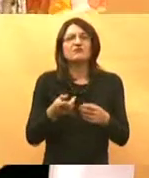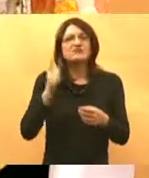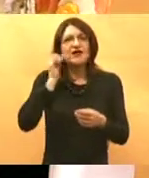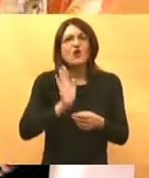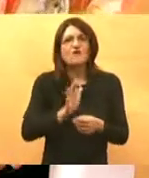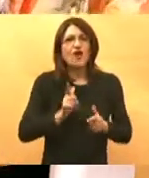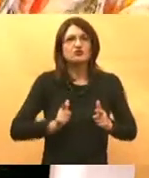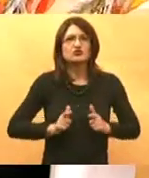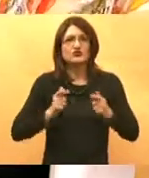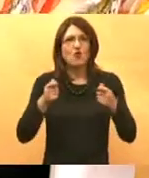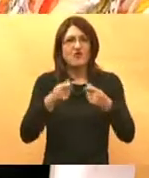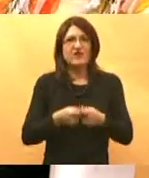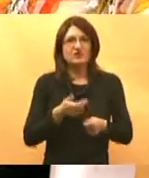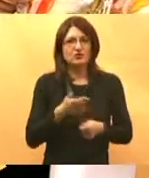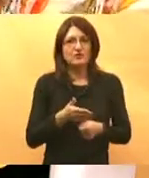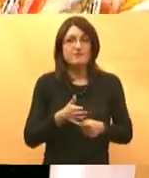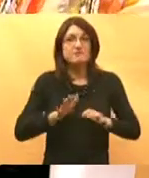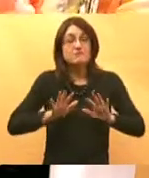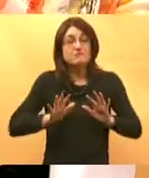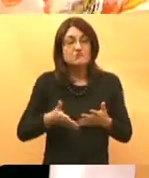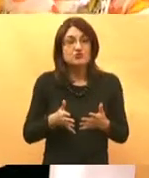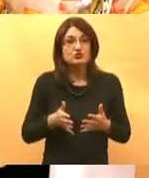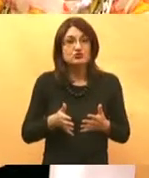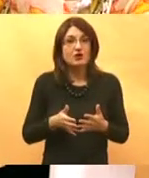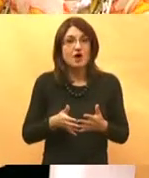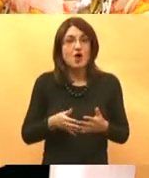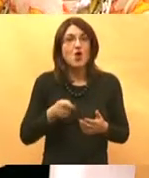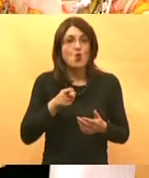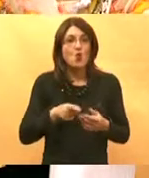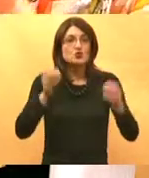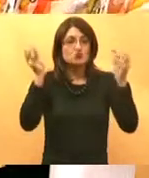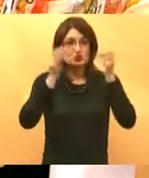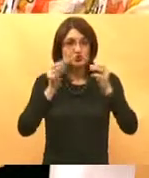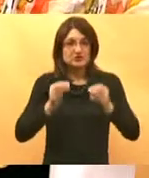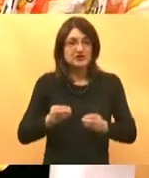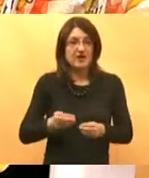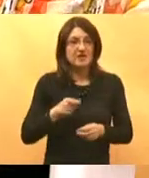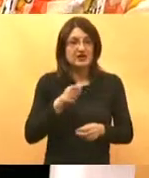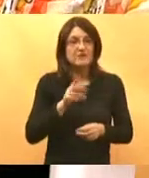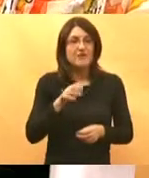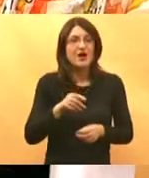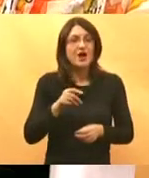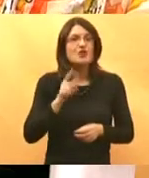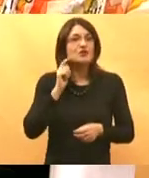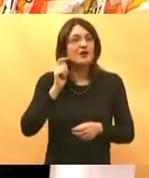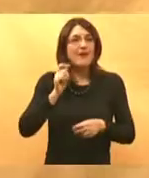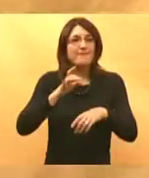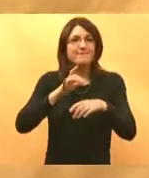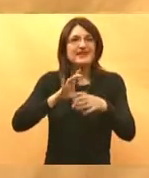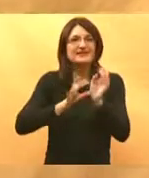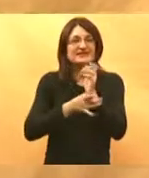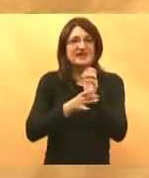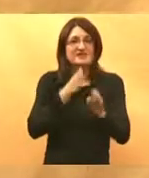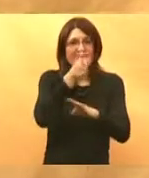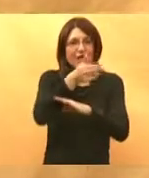tu bi trebalo možda možda evo ja imamo sustav onog ko to može napraviti patrona držina sestra i tim obiteljskog